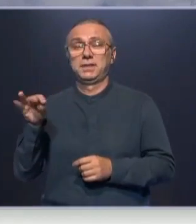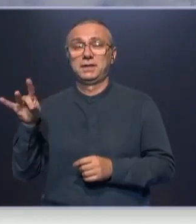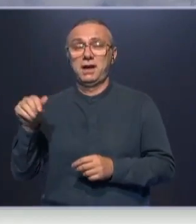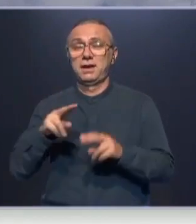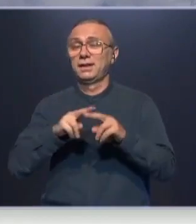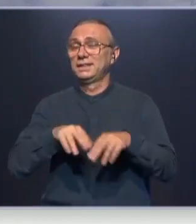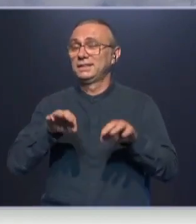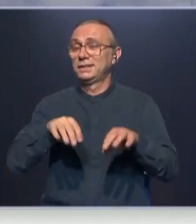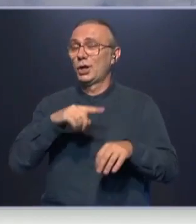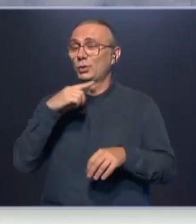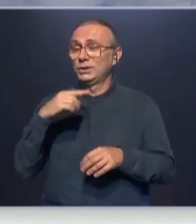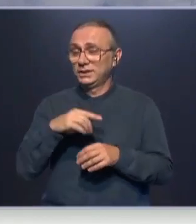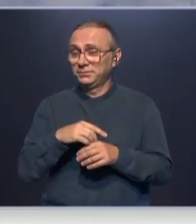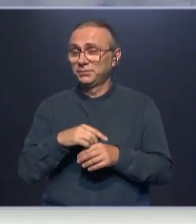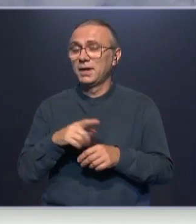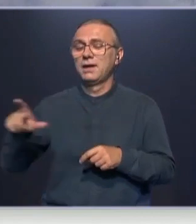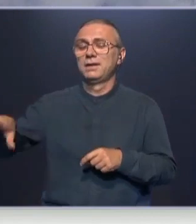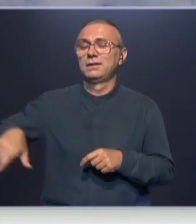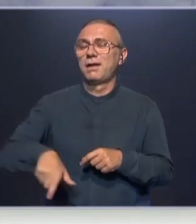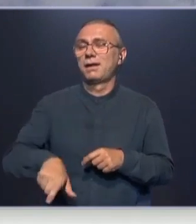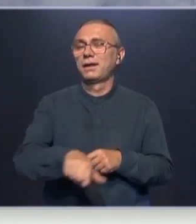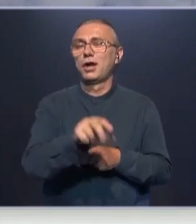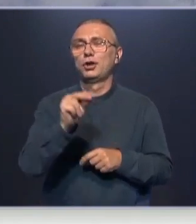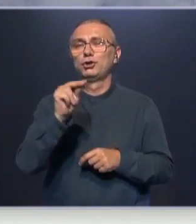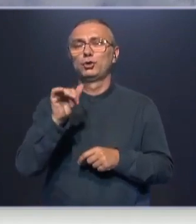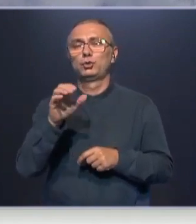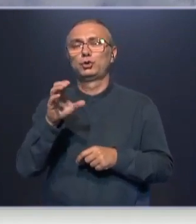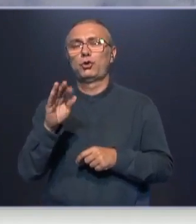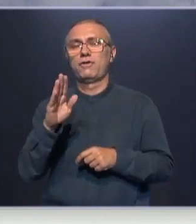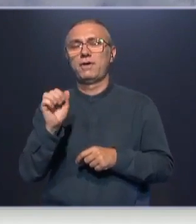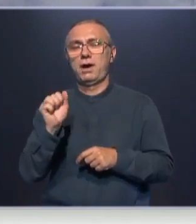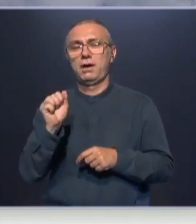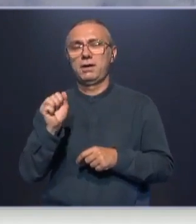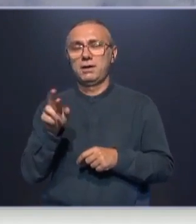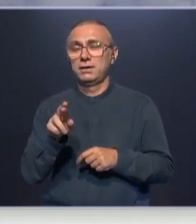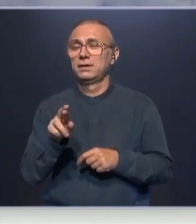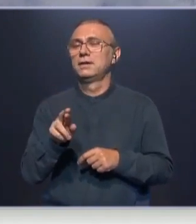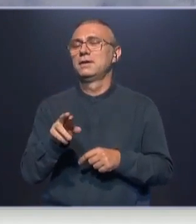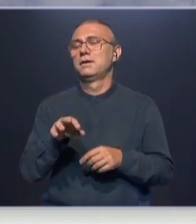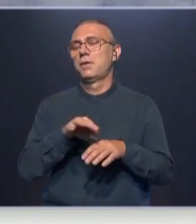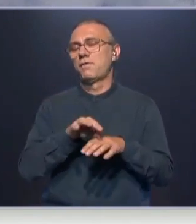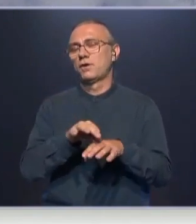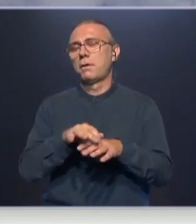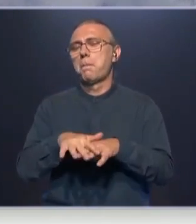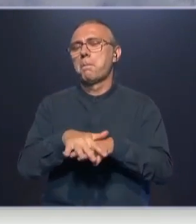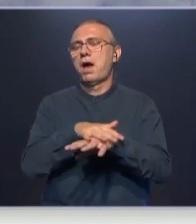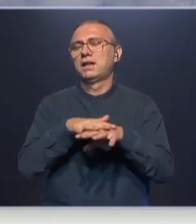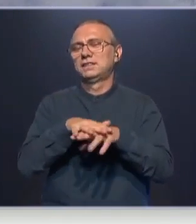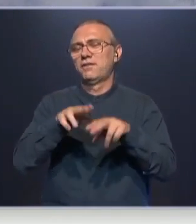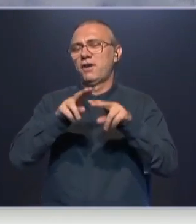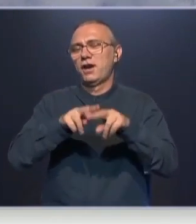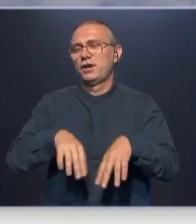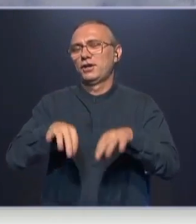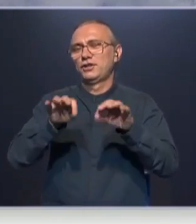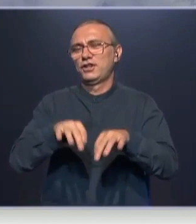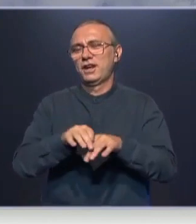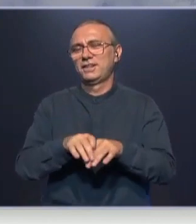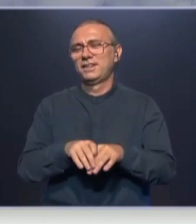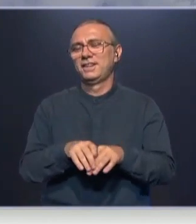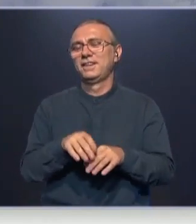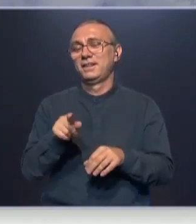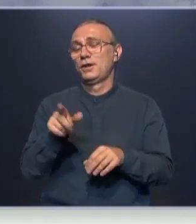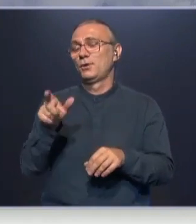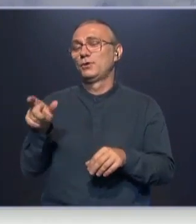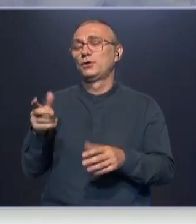На реке Часовой проходит массовое крещение. Таинство принимают люди, которые прошли курс согласительных бесед и получили